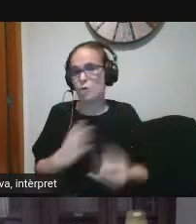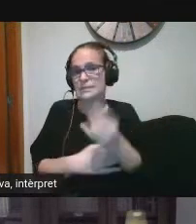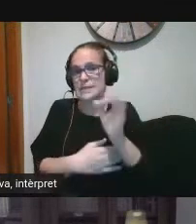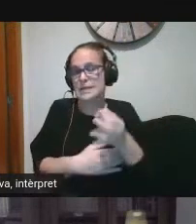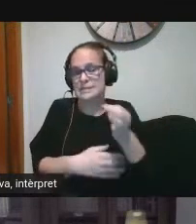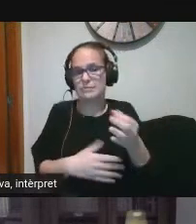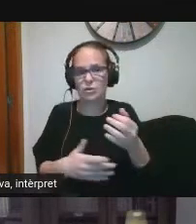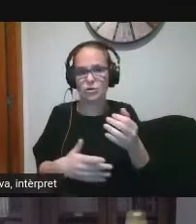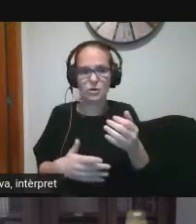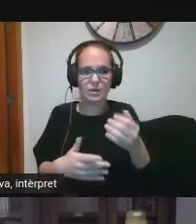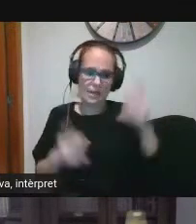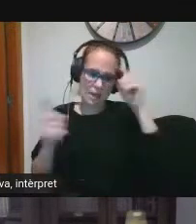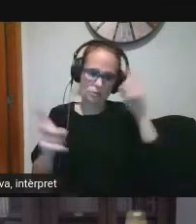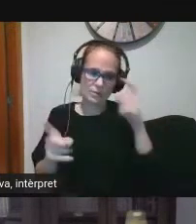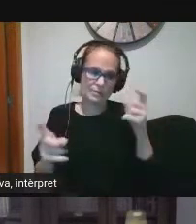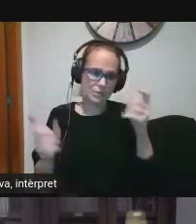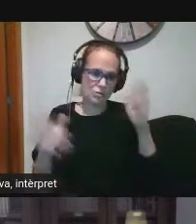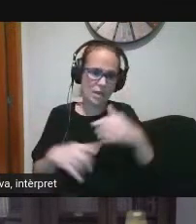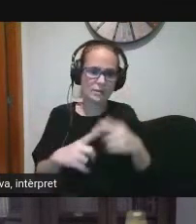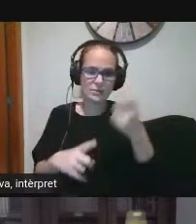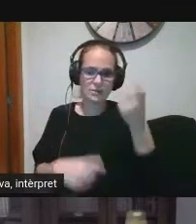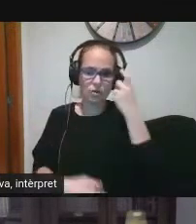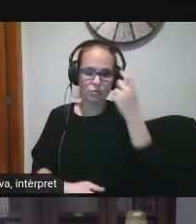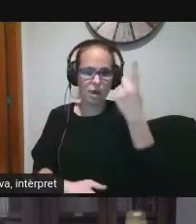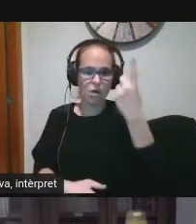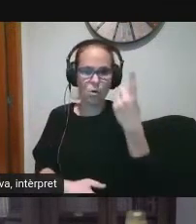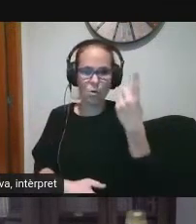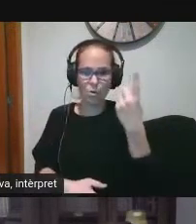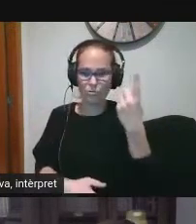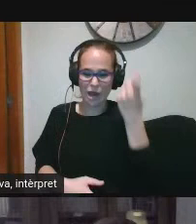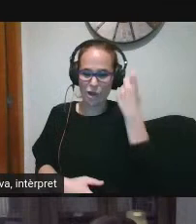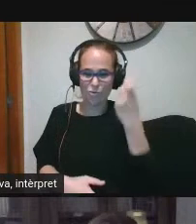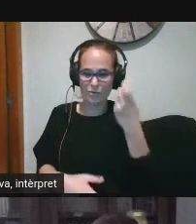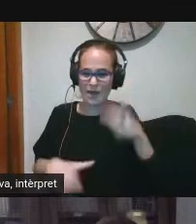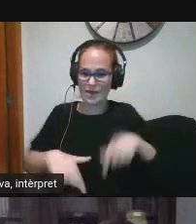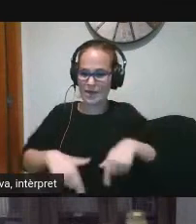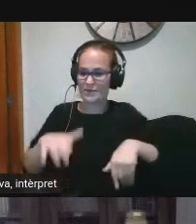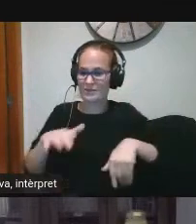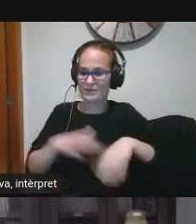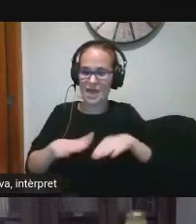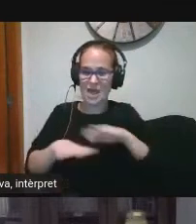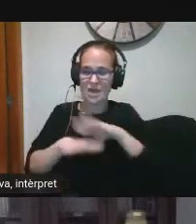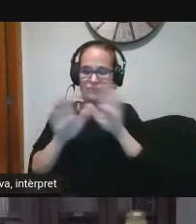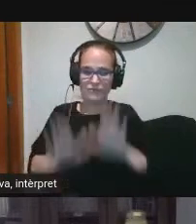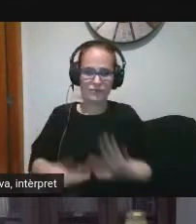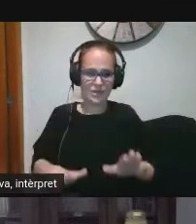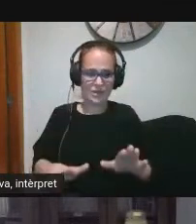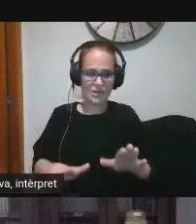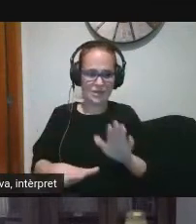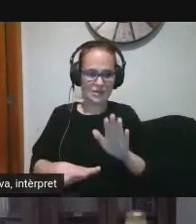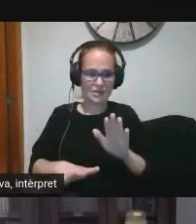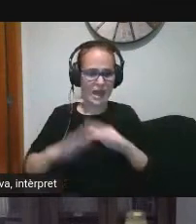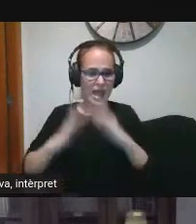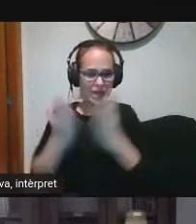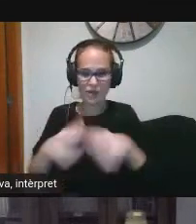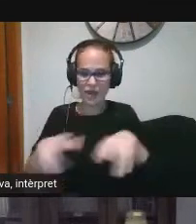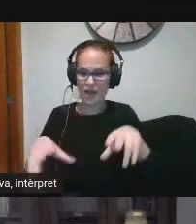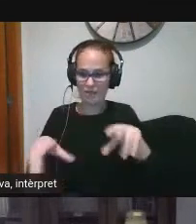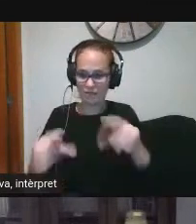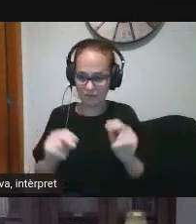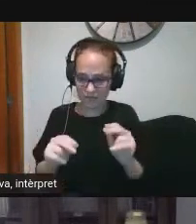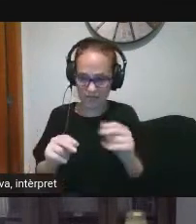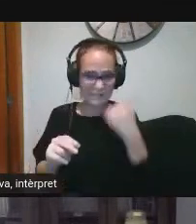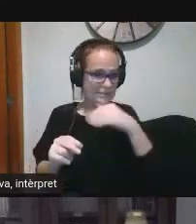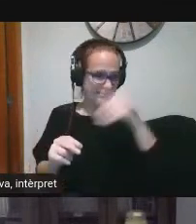evidentment és bastant desaconsellable que algun alumne sortís d'un centre sense tenir aquesta competència digital el món avui en dia és digital sí o sí